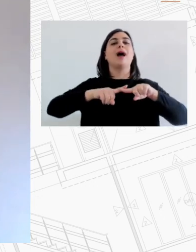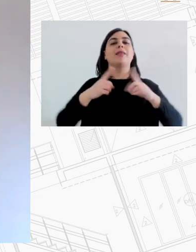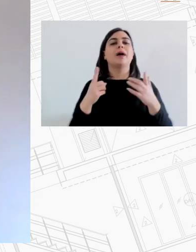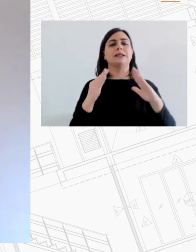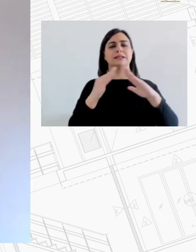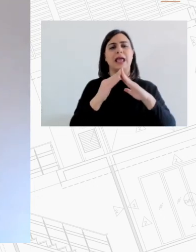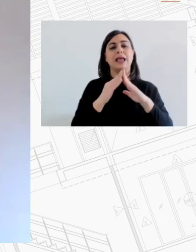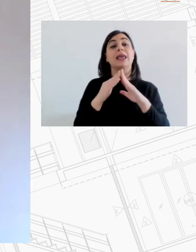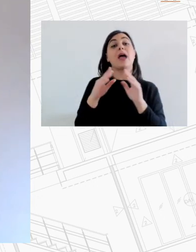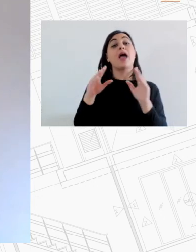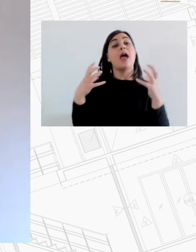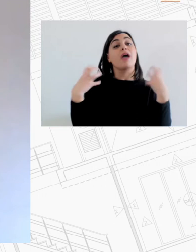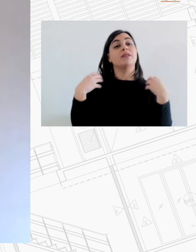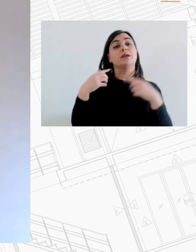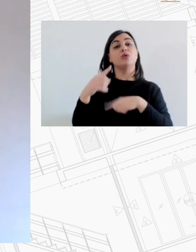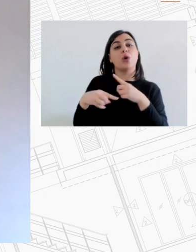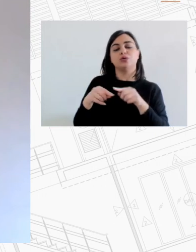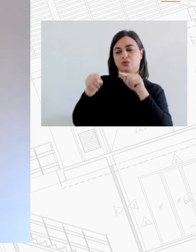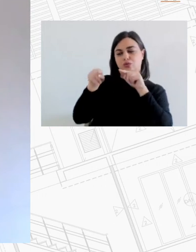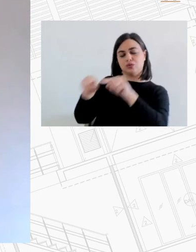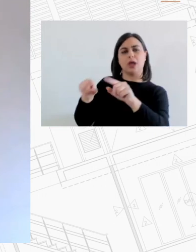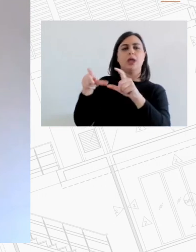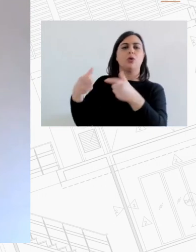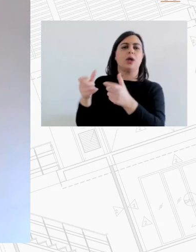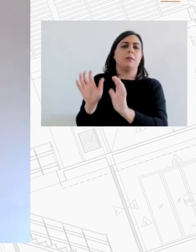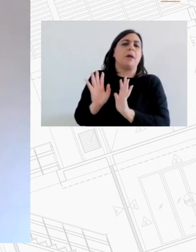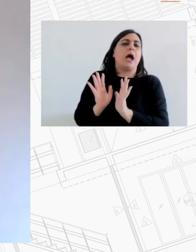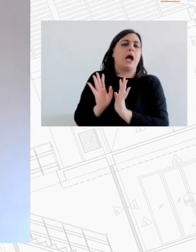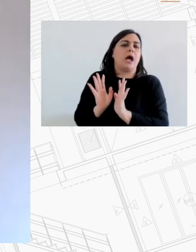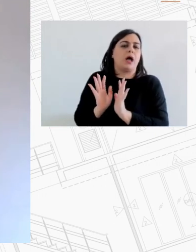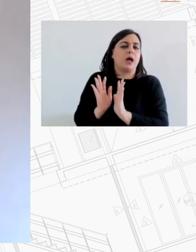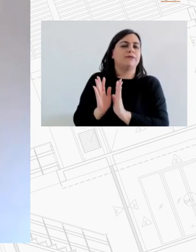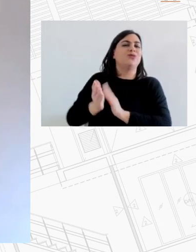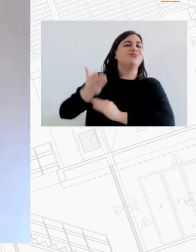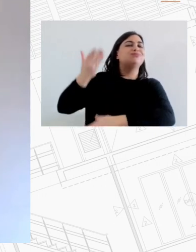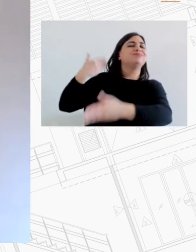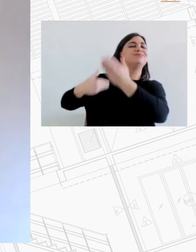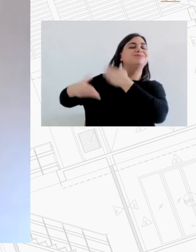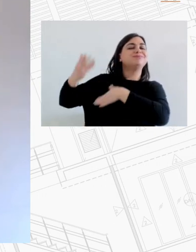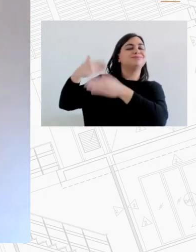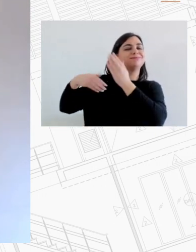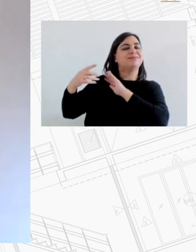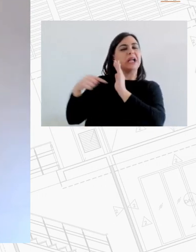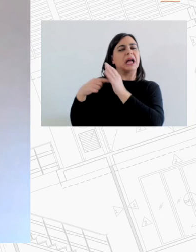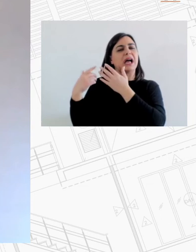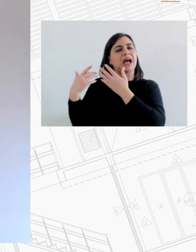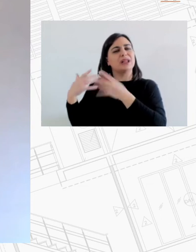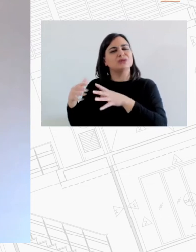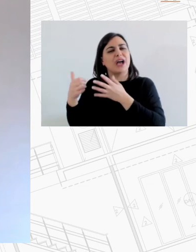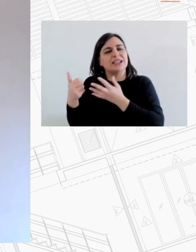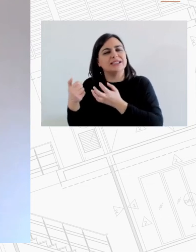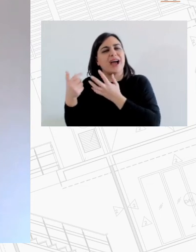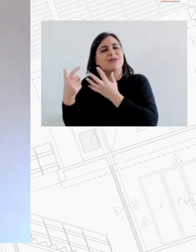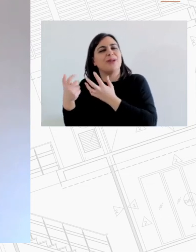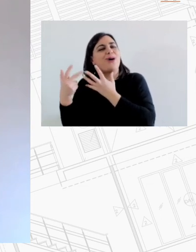ευθύνης ειδικά που ξεκίνησε από την περίοδο της ανυπαλοχής υποθέτω ένα κεραμίδι κάτω από το κεφάλι μας